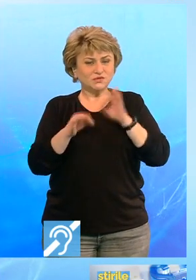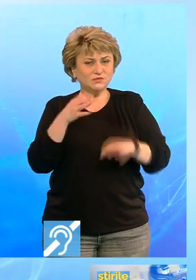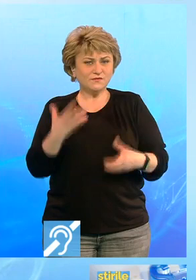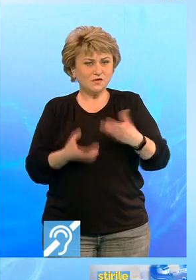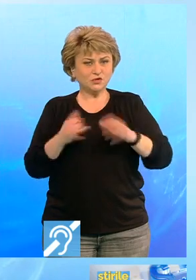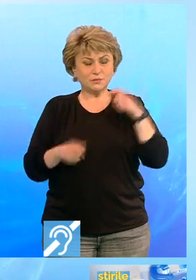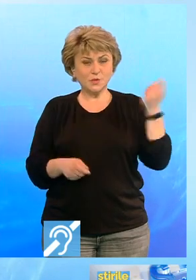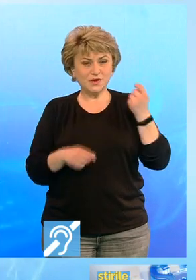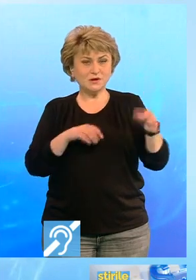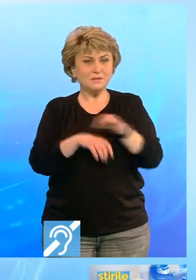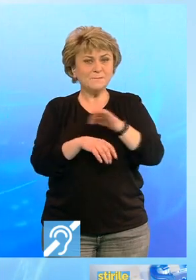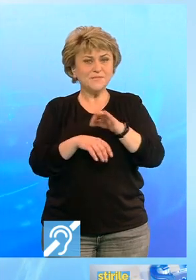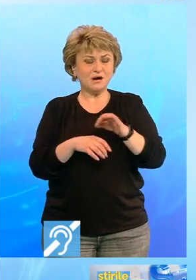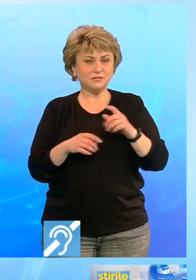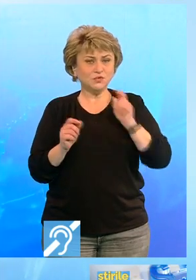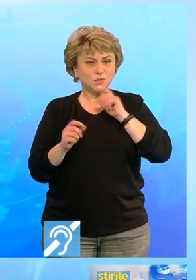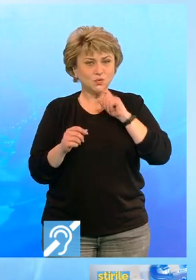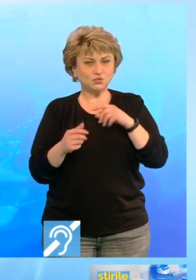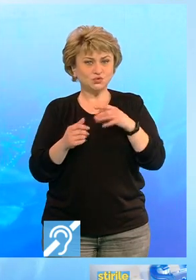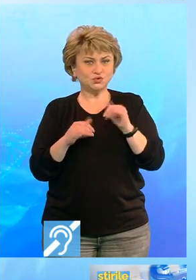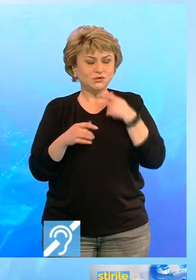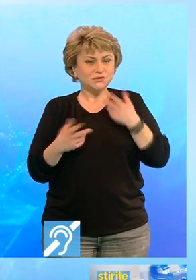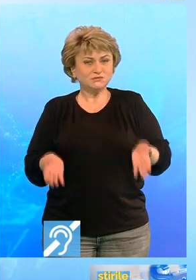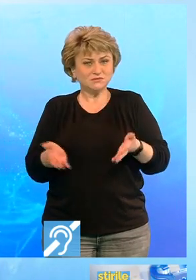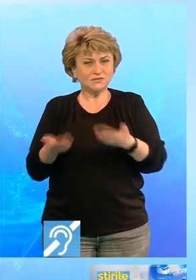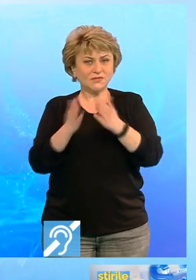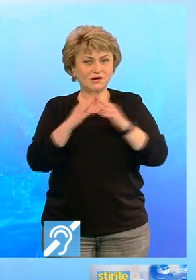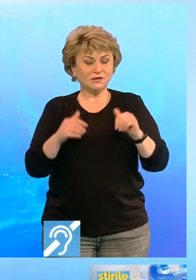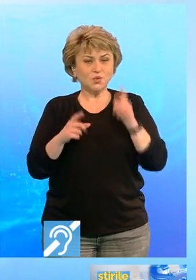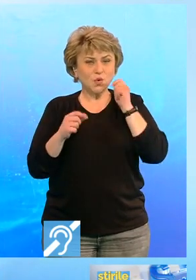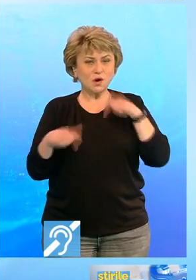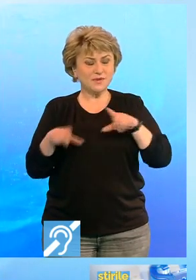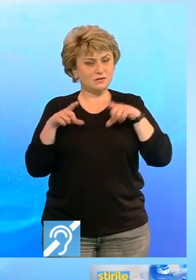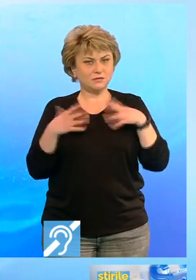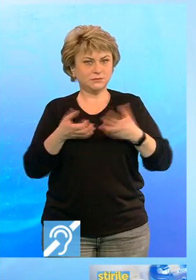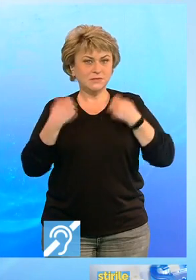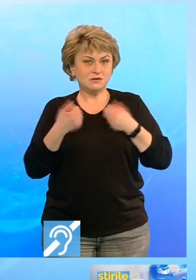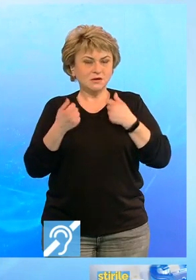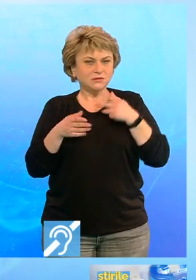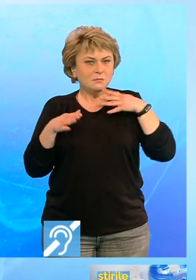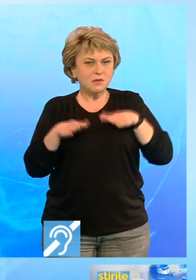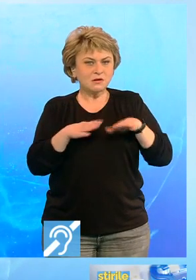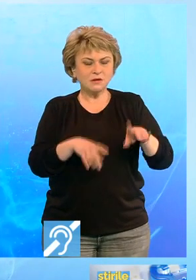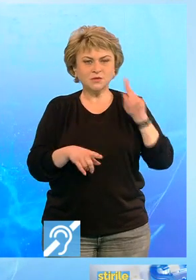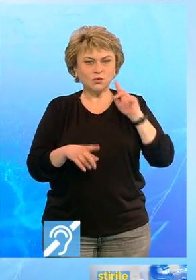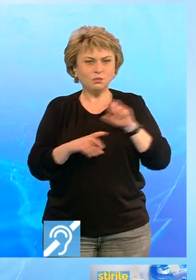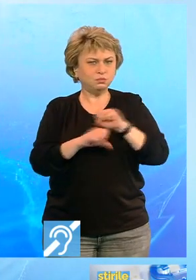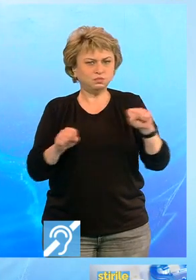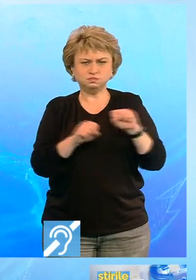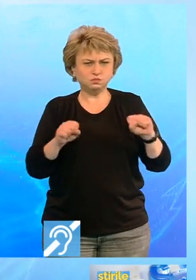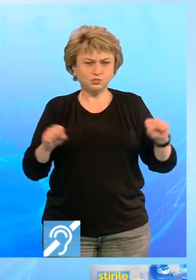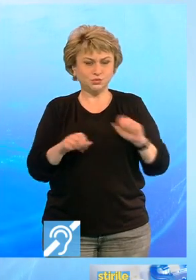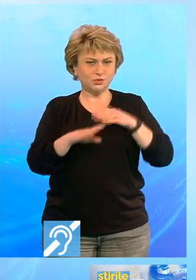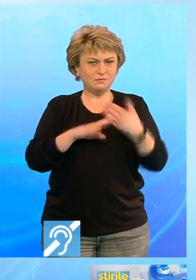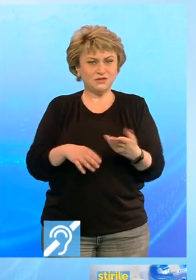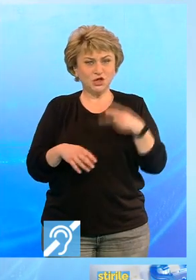au activat acolo planul roșu de intervenție și au evacuat oamenii din casă. Locatarii erau foarte speriați pentru că din parcare se auzeau și bubuituri. Peste